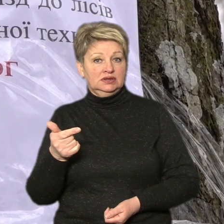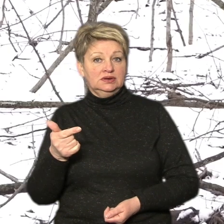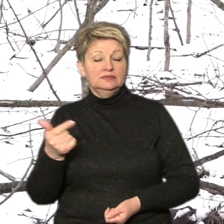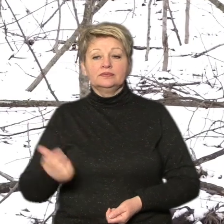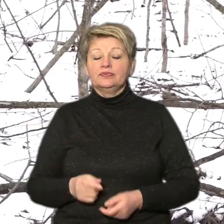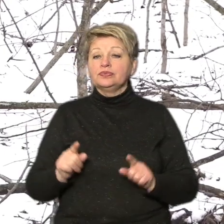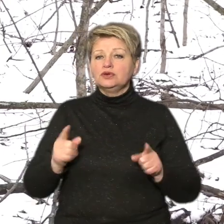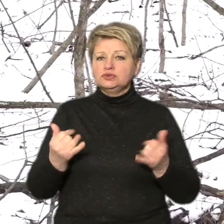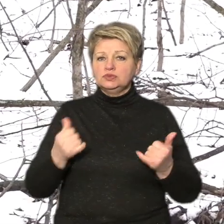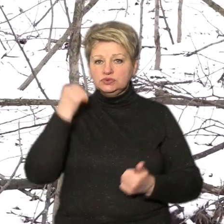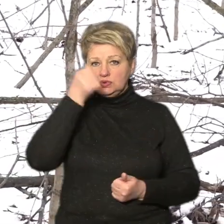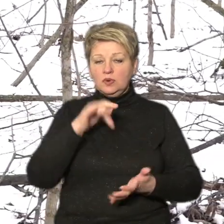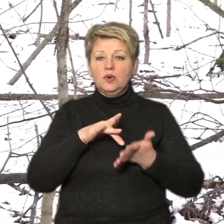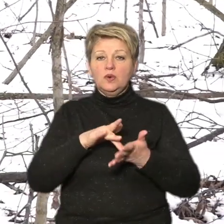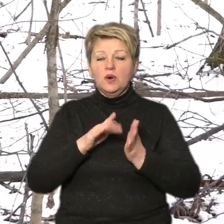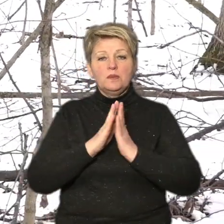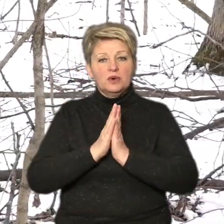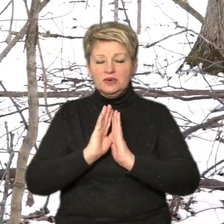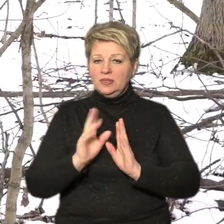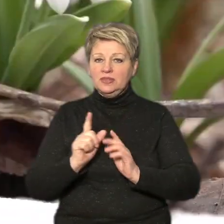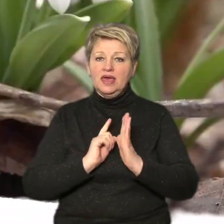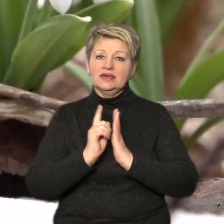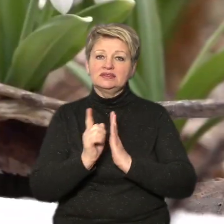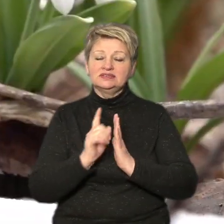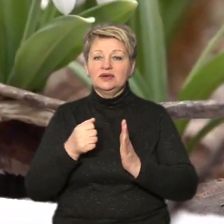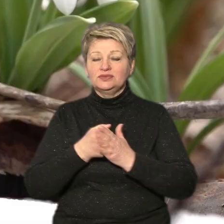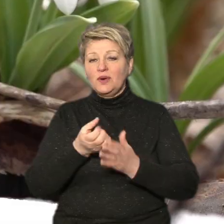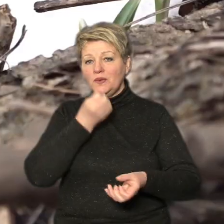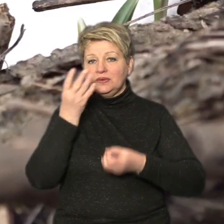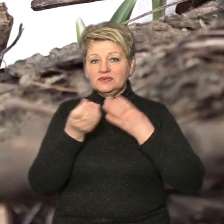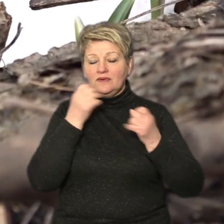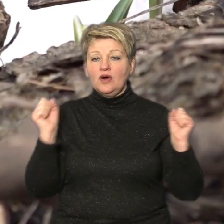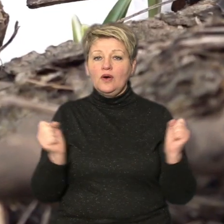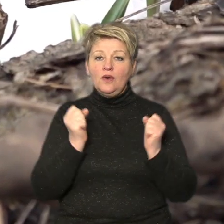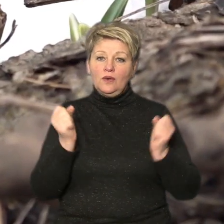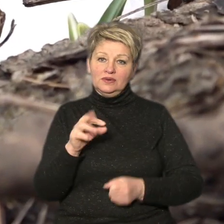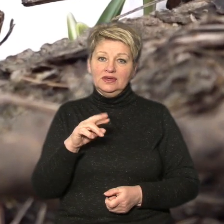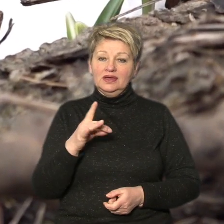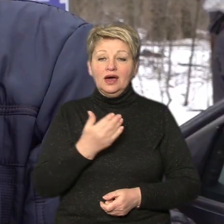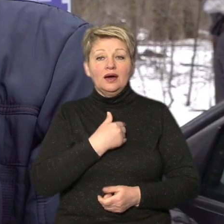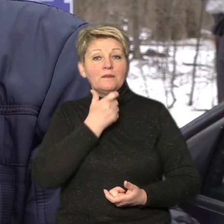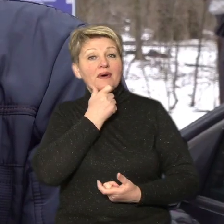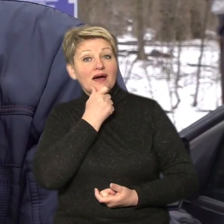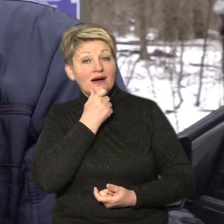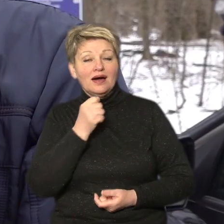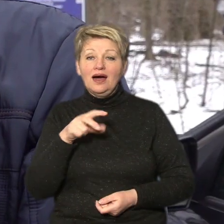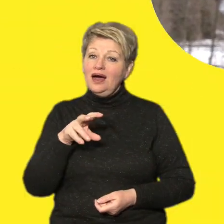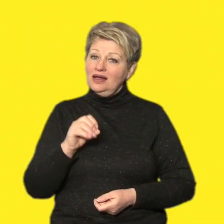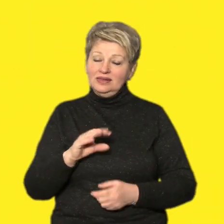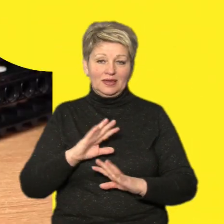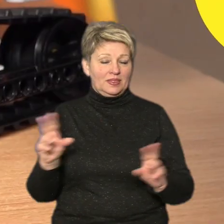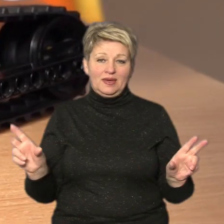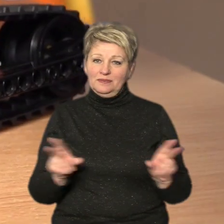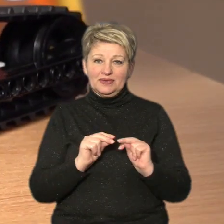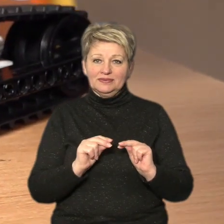Чому цьогоріч туристів просять не їздити до підсніжників у холодний яр? Хотілося б подивитися, але не пофортунило.